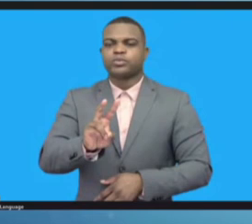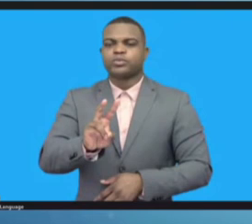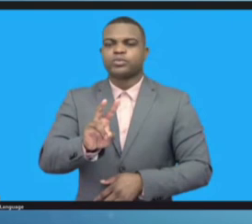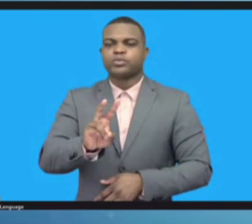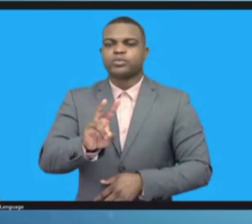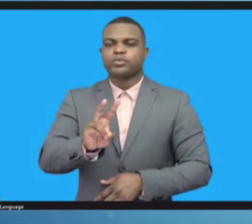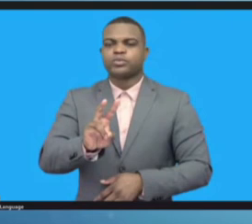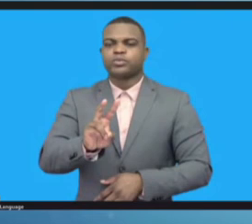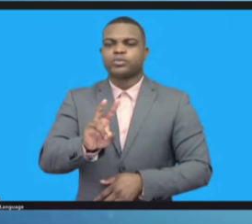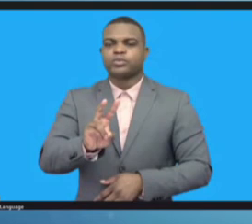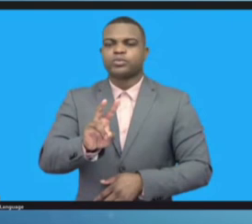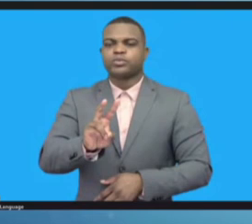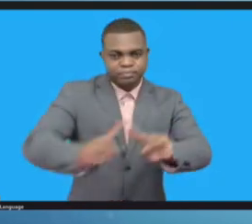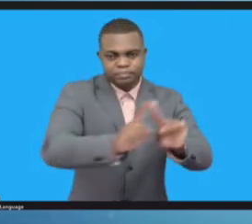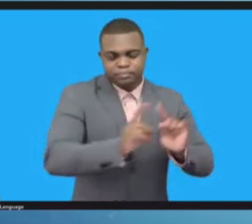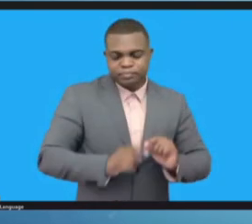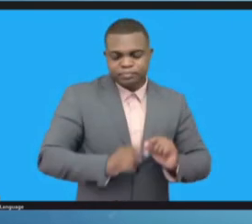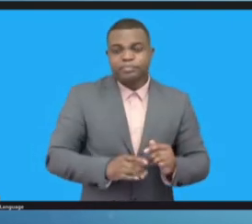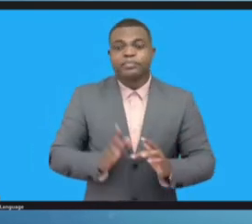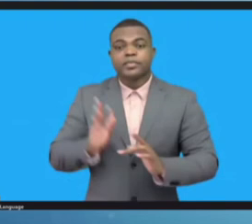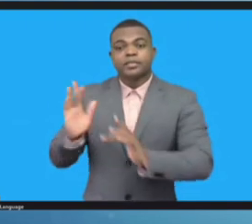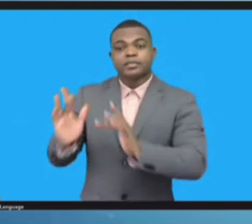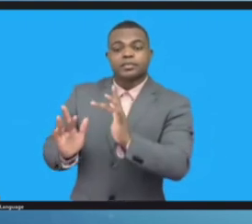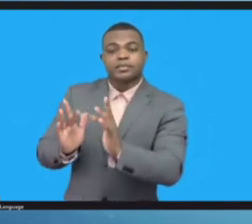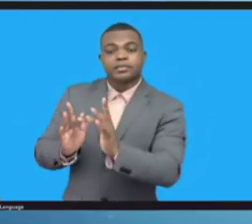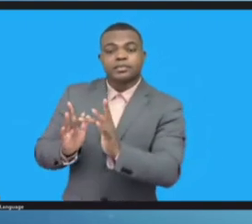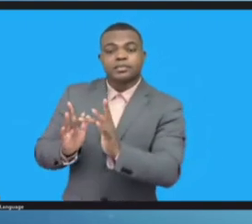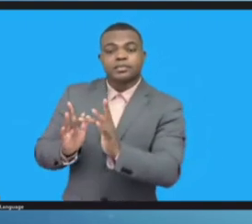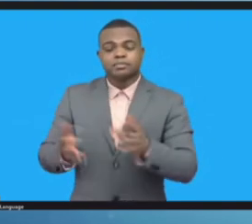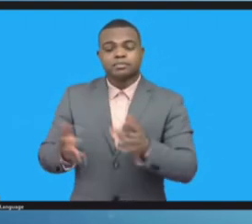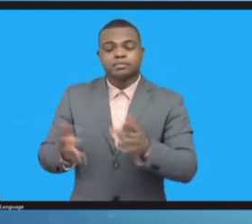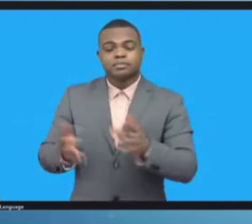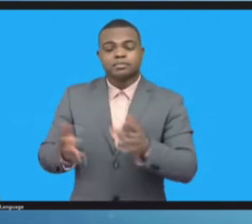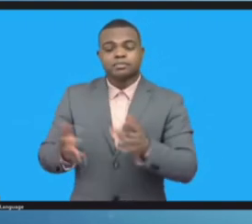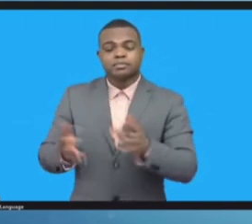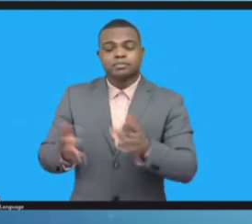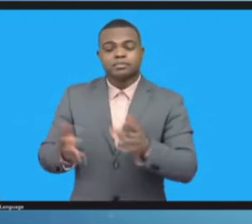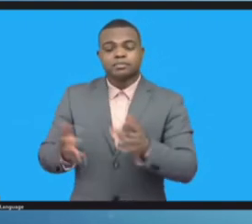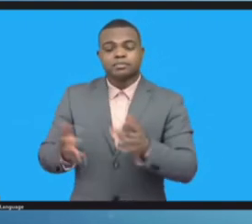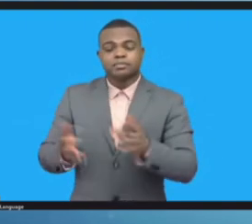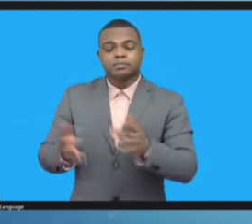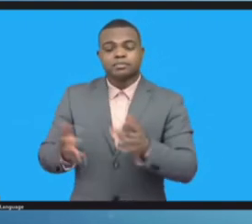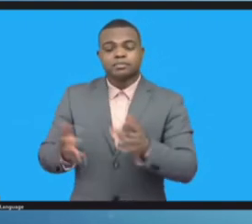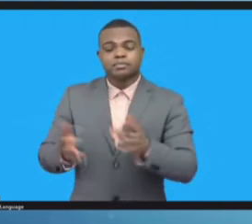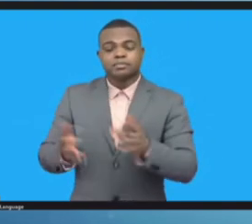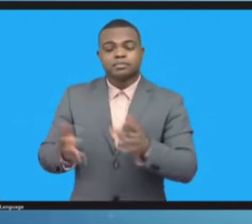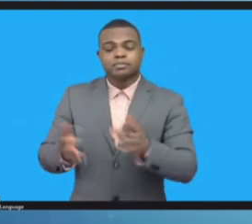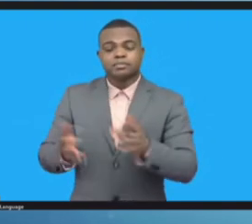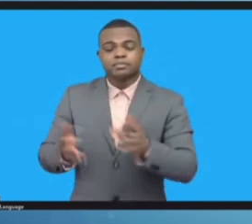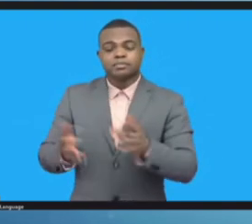فرص العمل الرقمي التي تزايدت حتى مع الأزامات